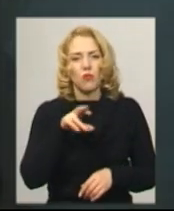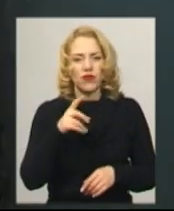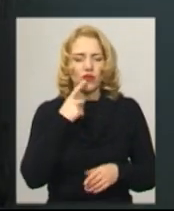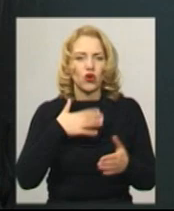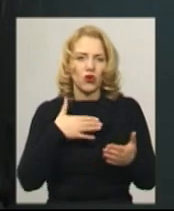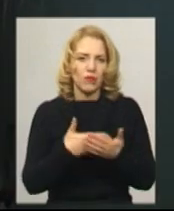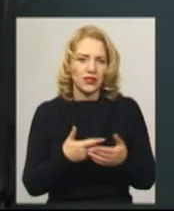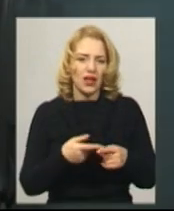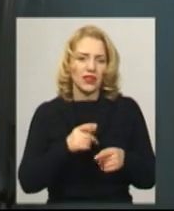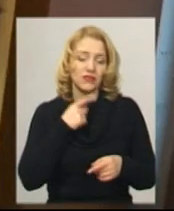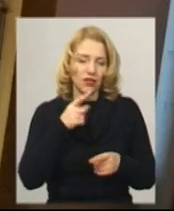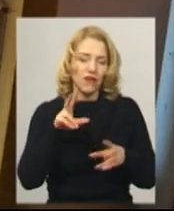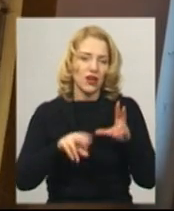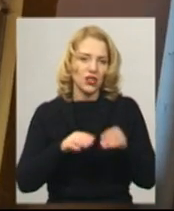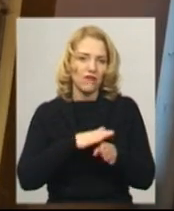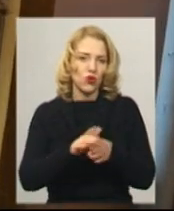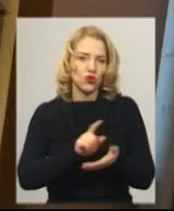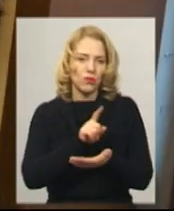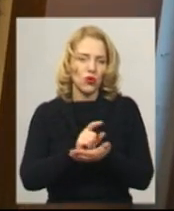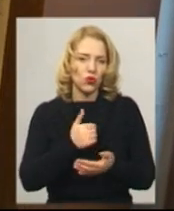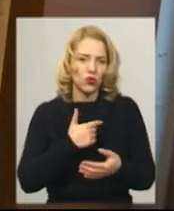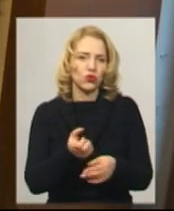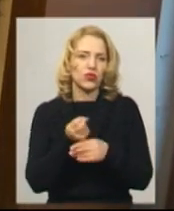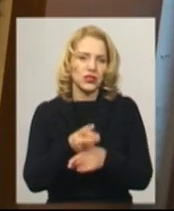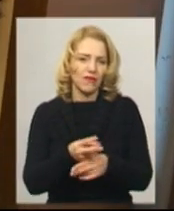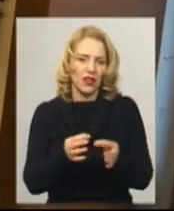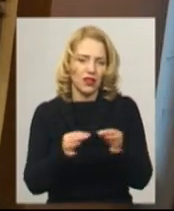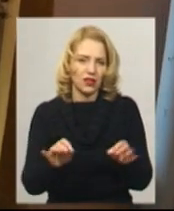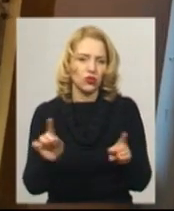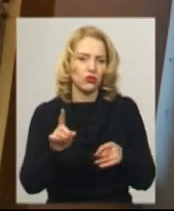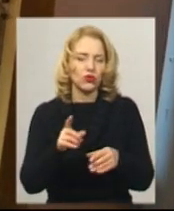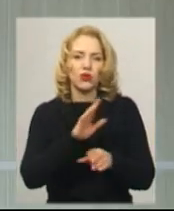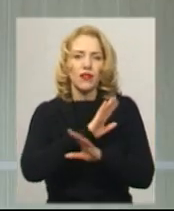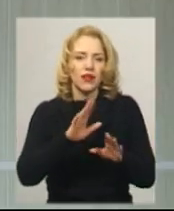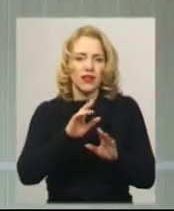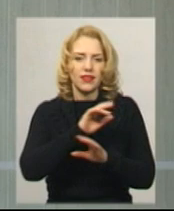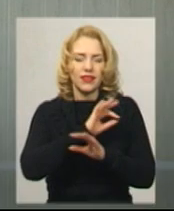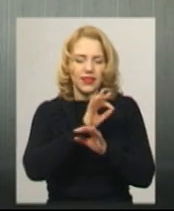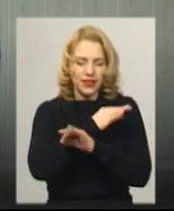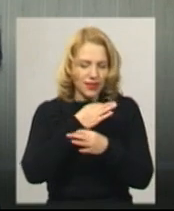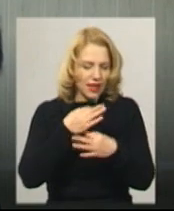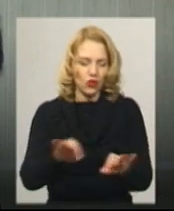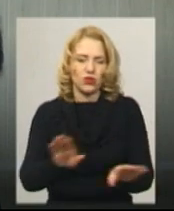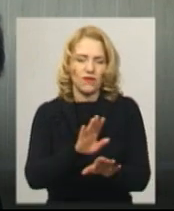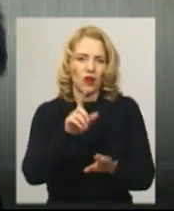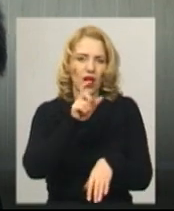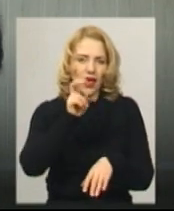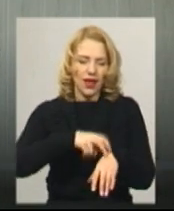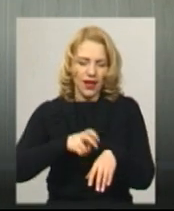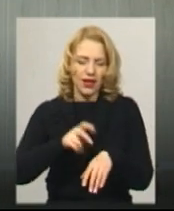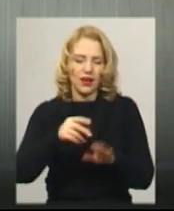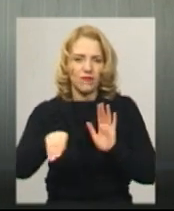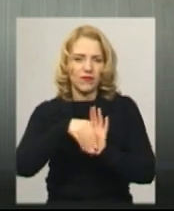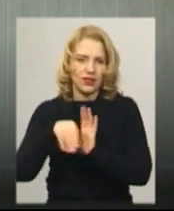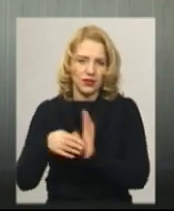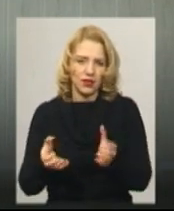активісткою, вважає, виконуючи обов'язки хоче звільнити, бо вона не дозволяє медикам брати неправомірну вигоду. Вона не робить операції, щоб могла